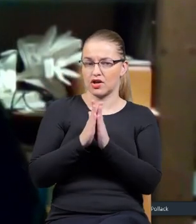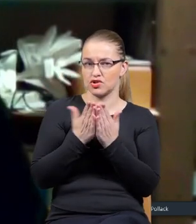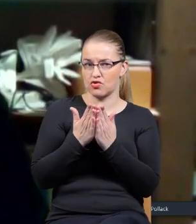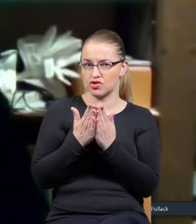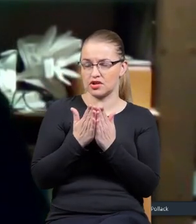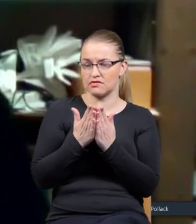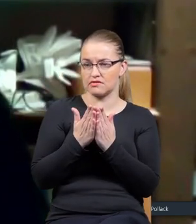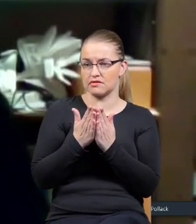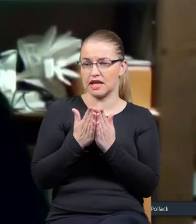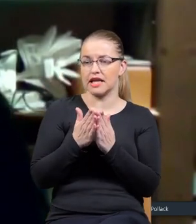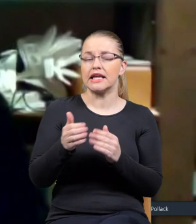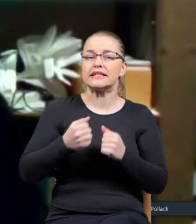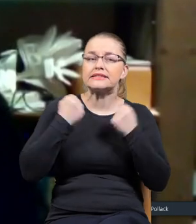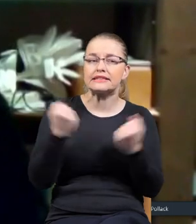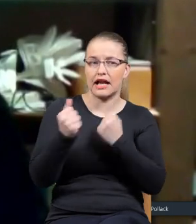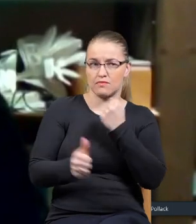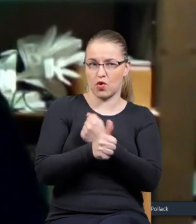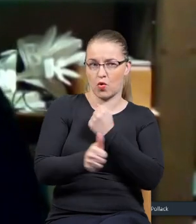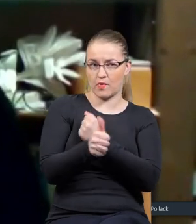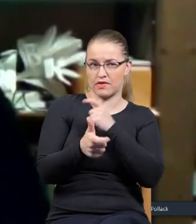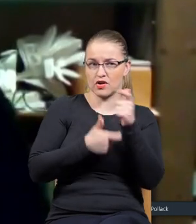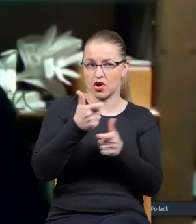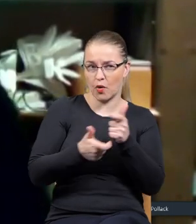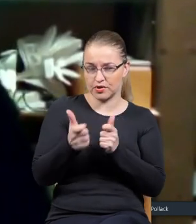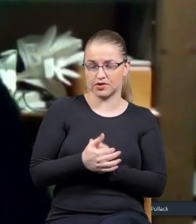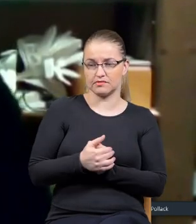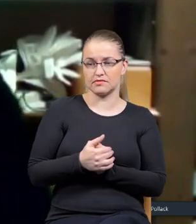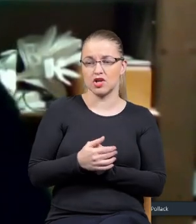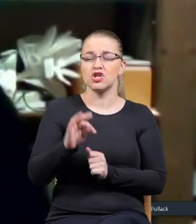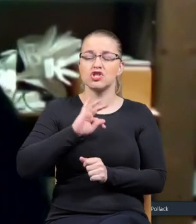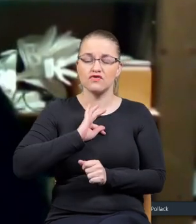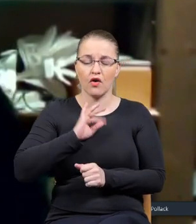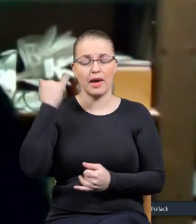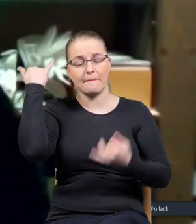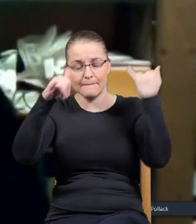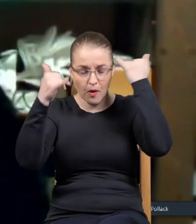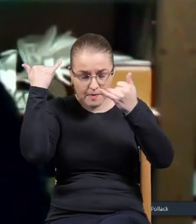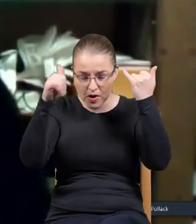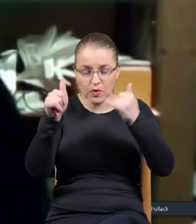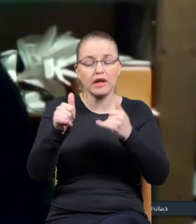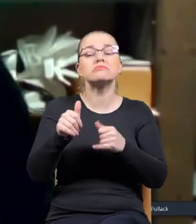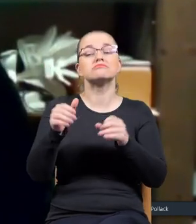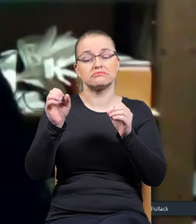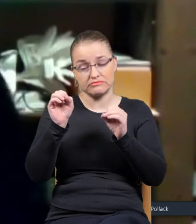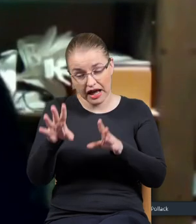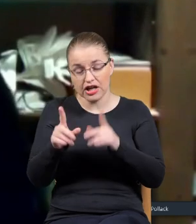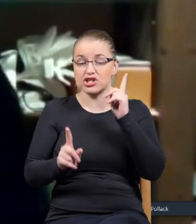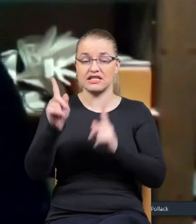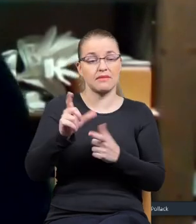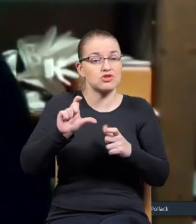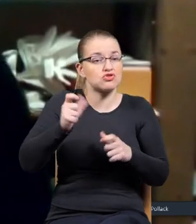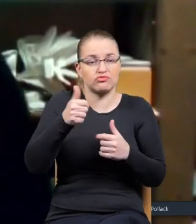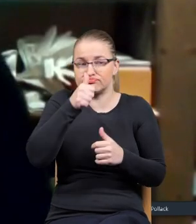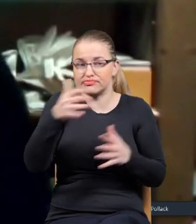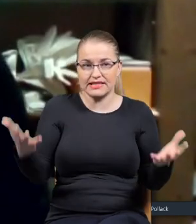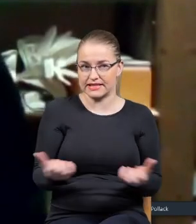jakoś tam dokumentować. Oczywiście są jakieś pomyłki, czasem czegoś nie znajdę, więc tutaj u mnie,